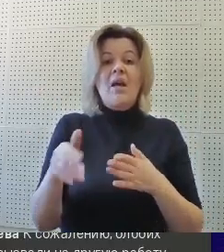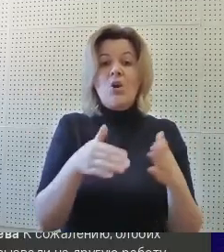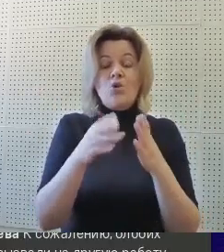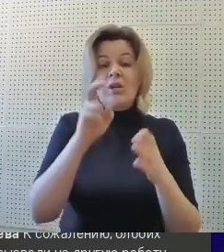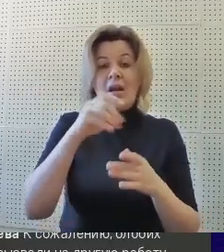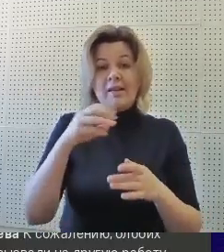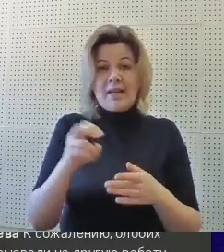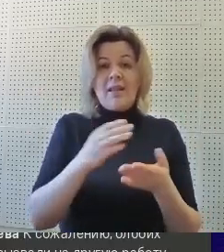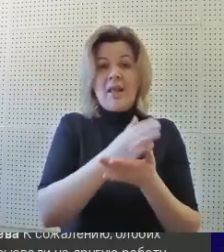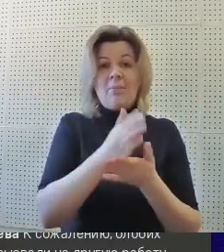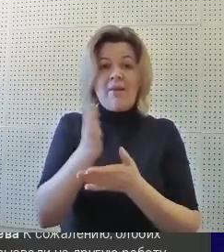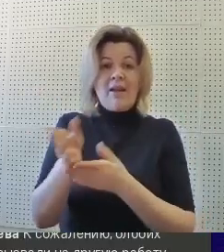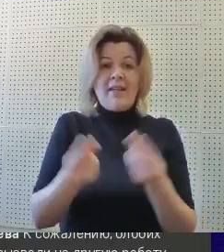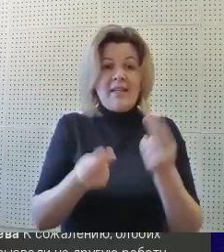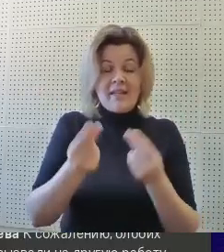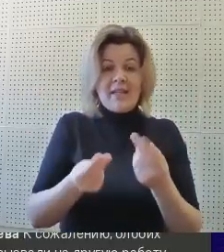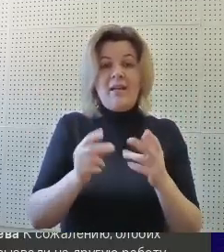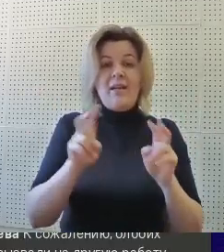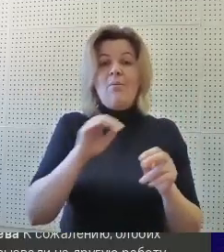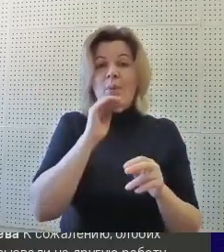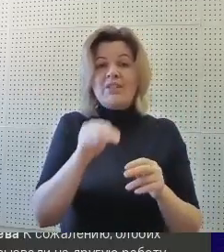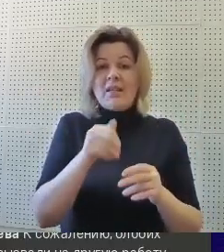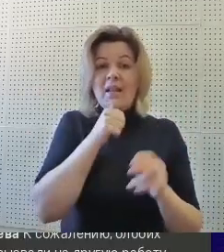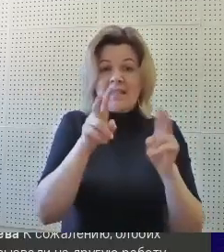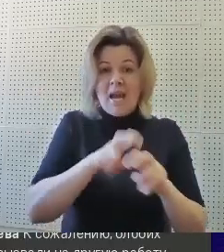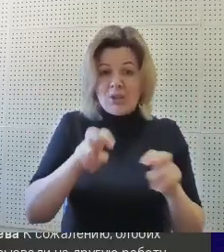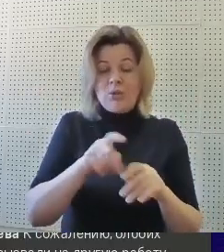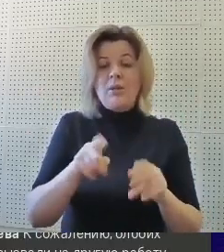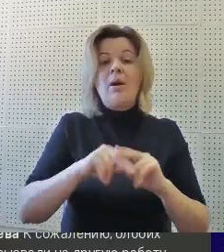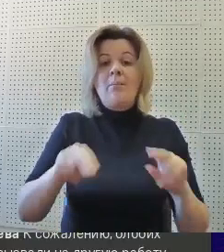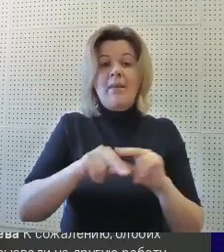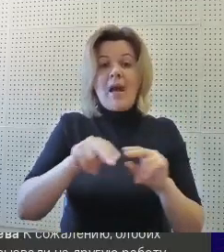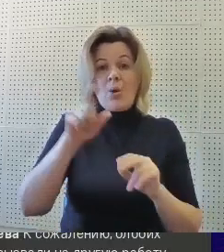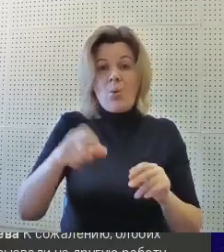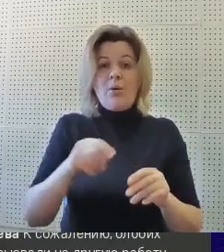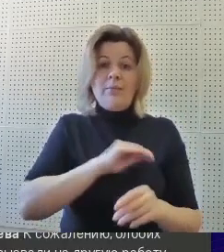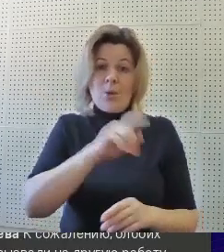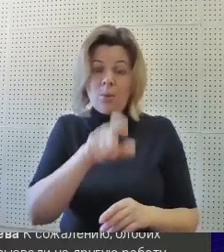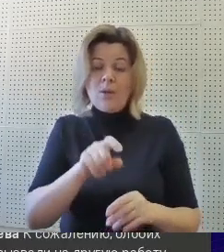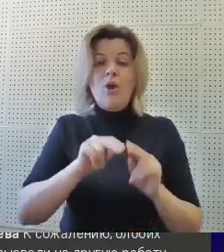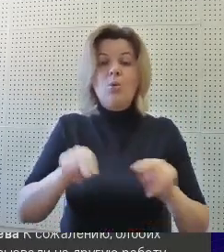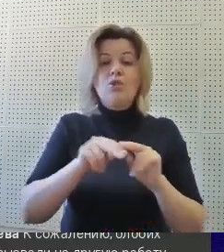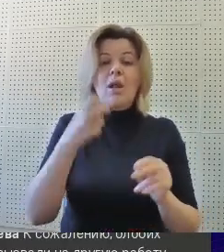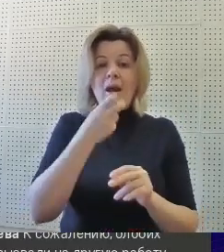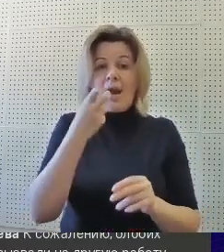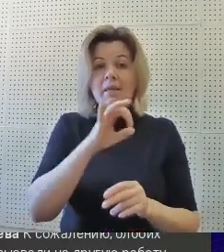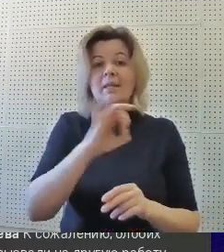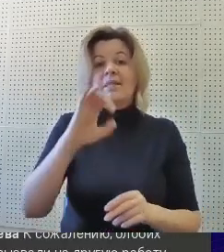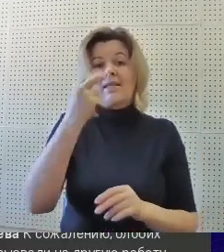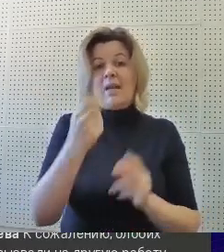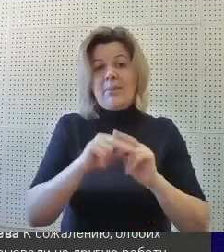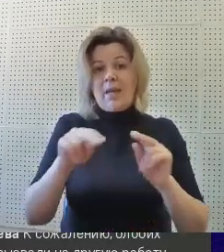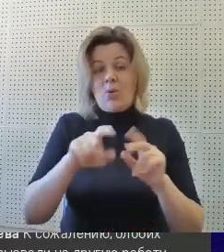рамках дорожной карты направления игры «Профессиональная диагностика» педагог-психолог, учитель-логопед и